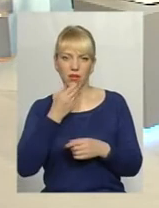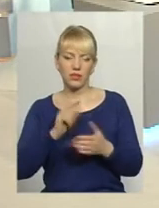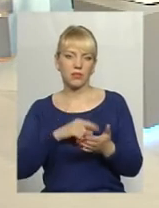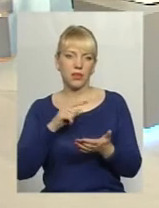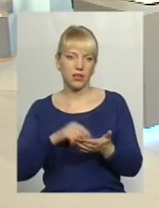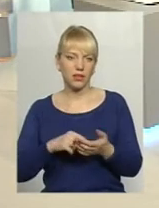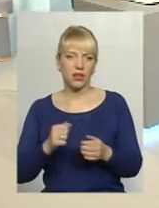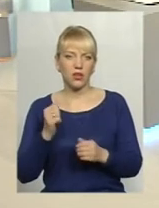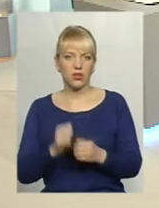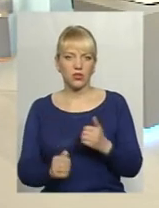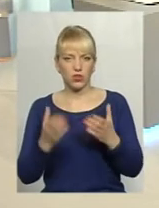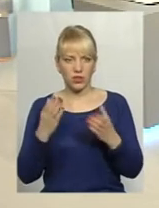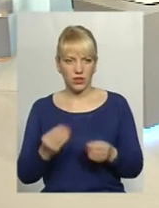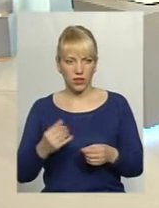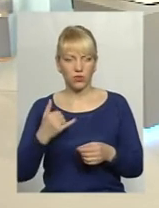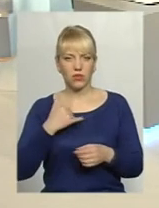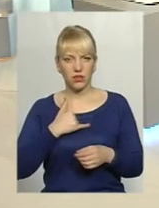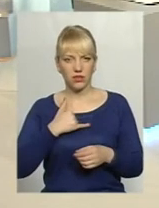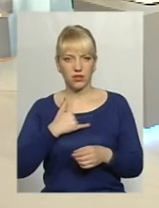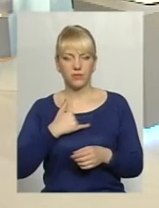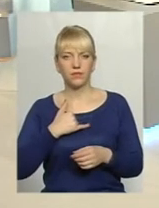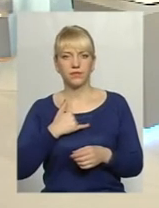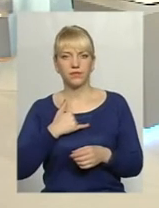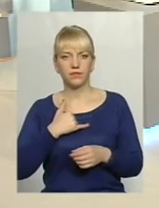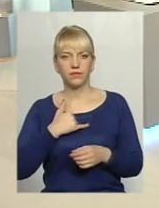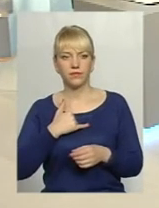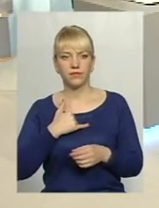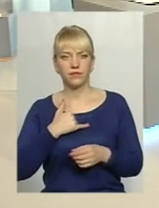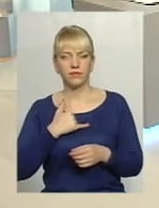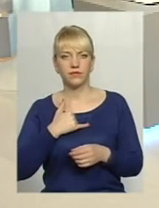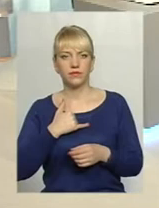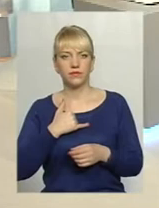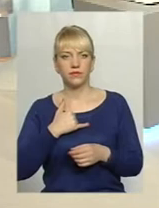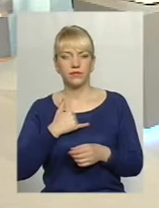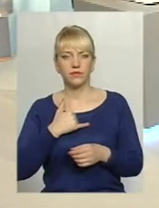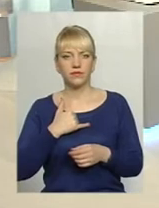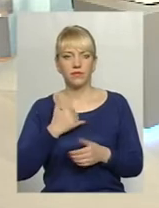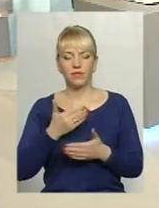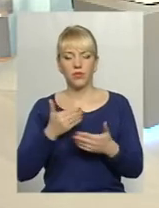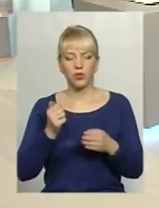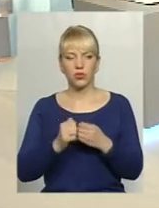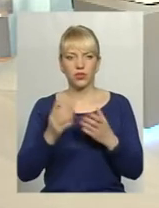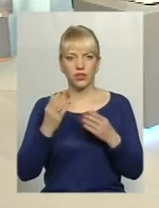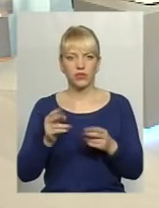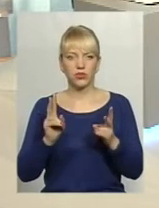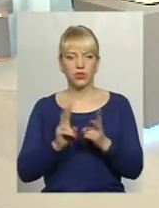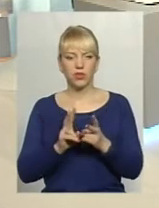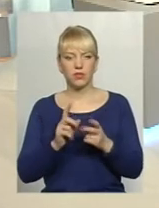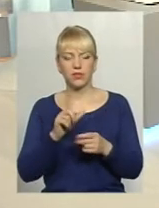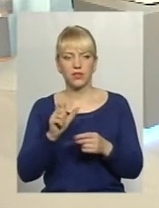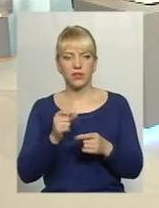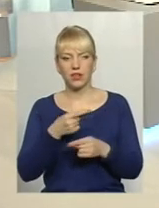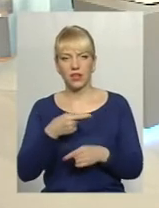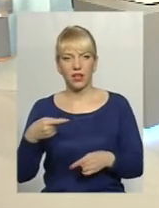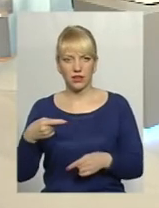Кожен день у нас, скажімо так, ми кожен день стикаємося з певним негативом.